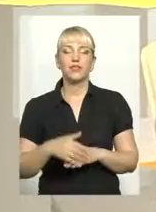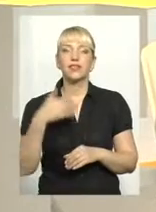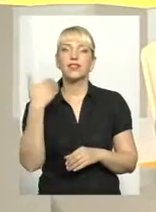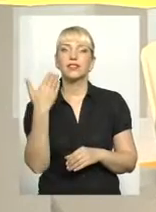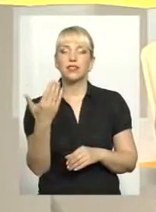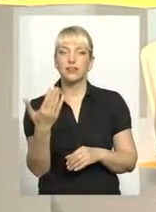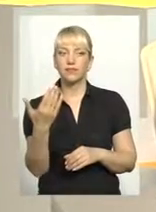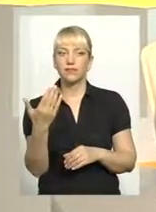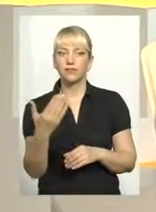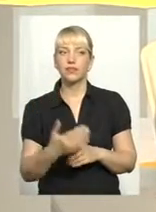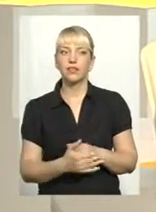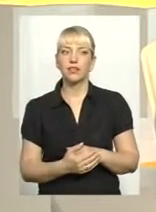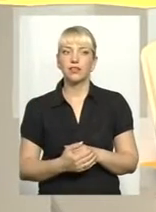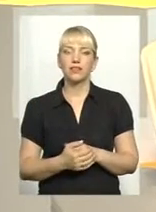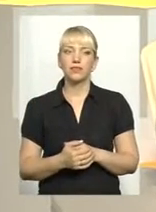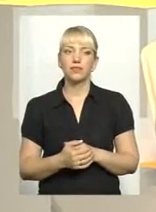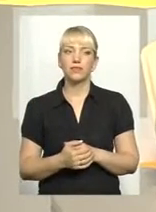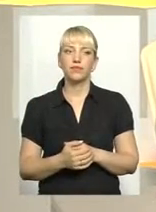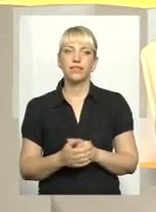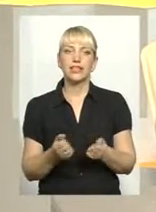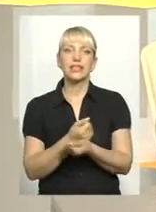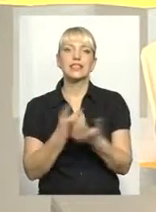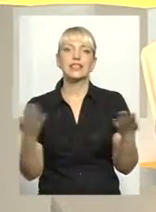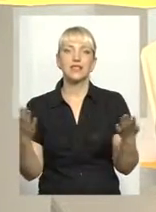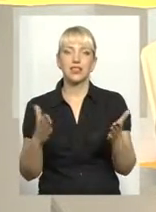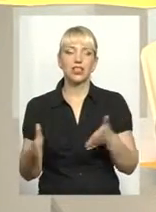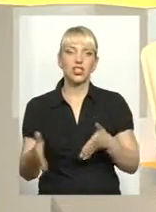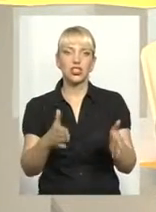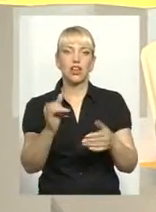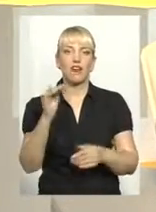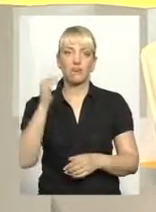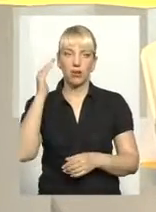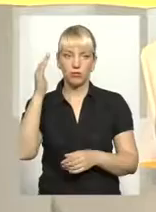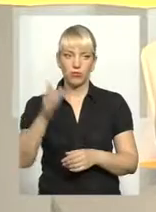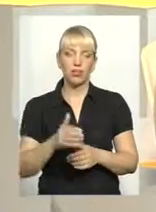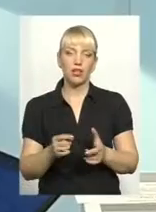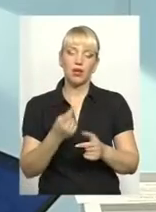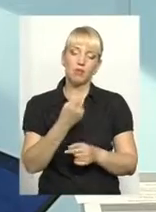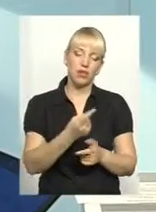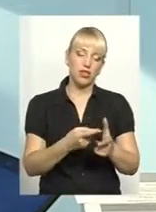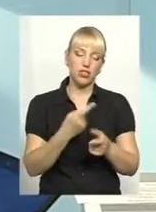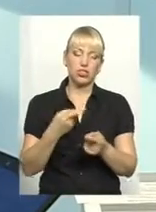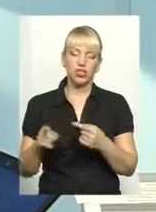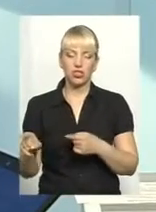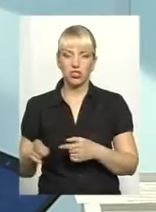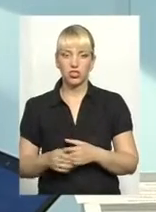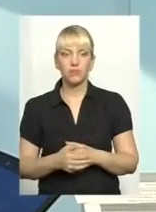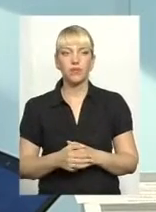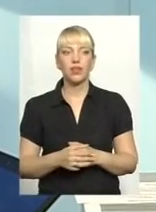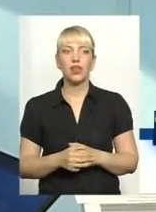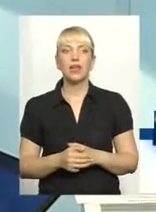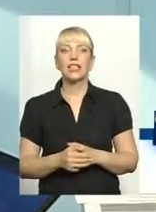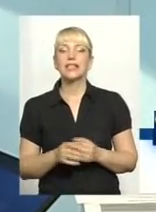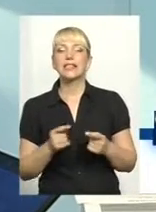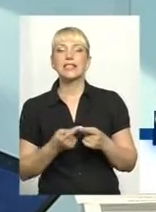її світлі шлях в майбутнє перше чи її двоє? Ви знаєте, це зовсім